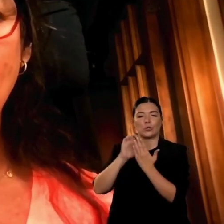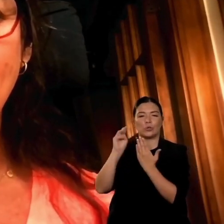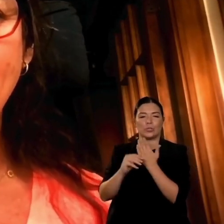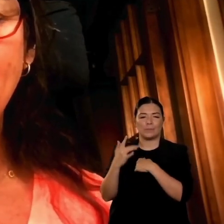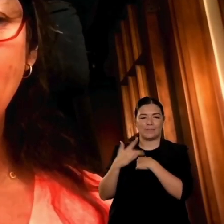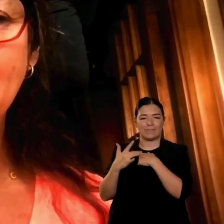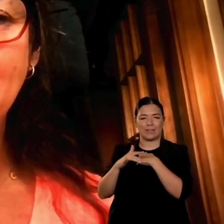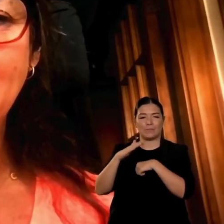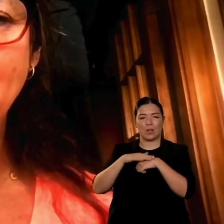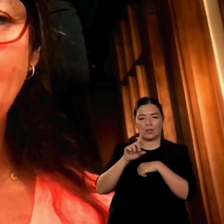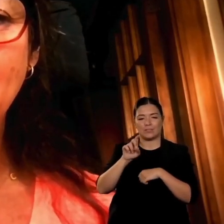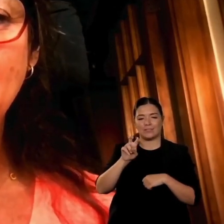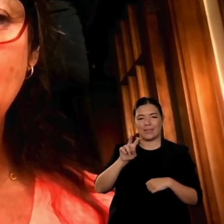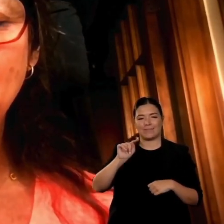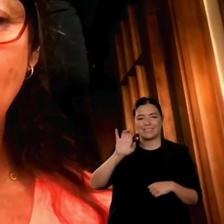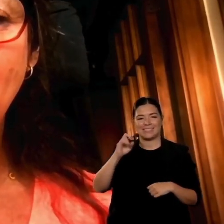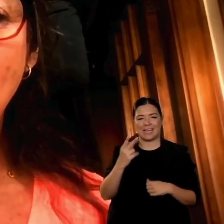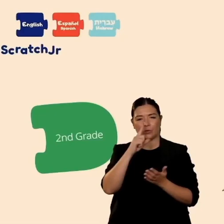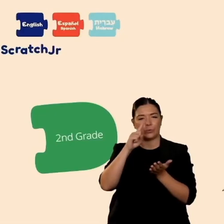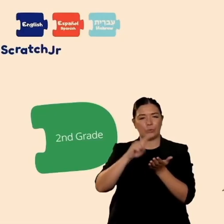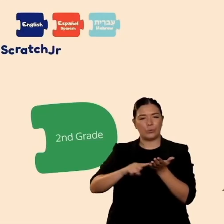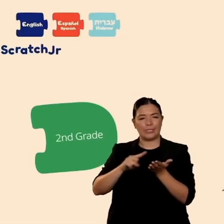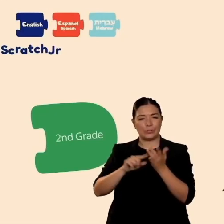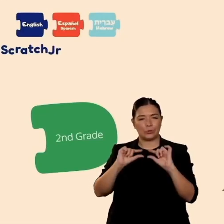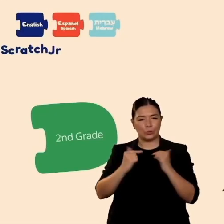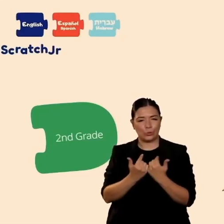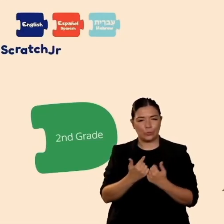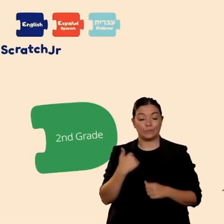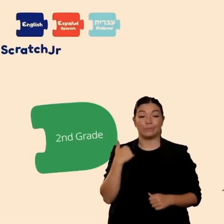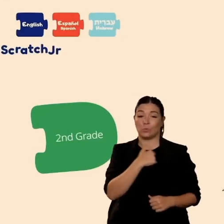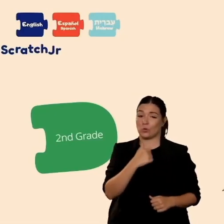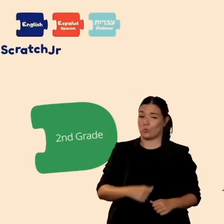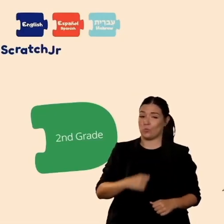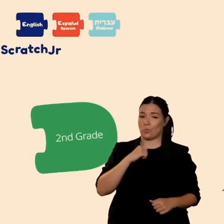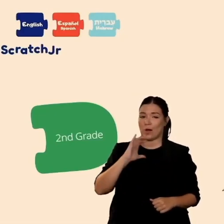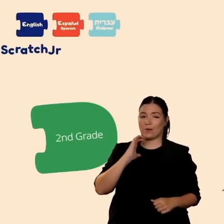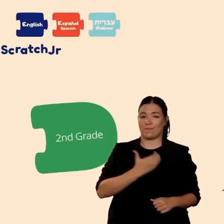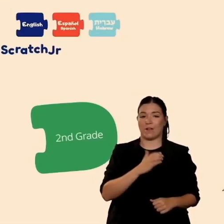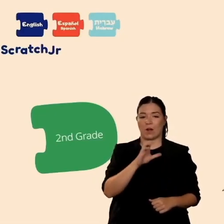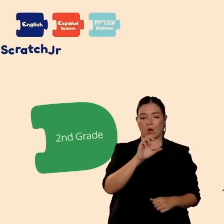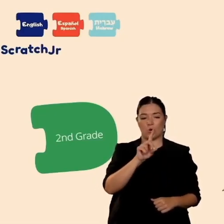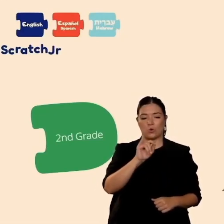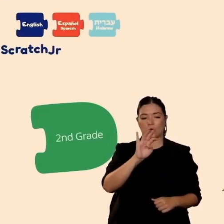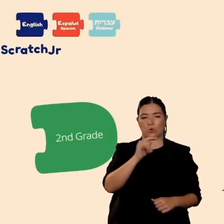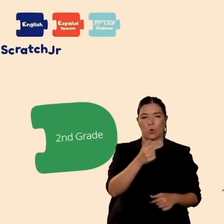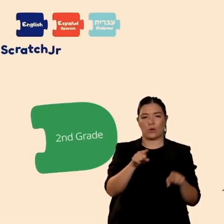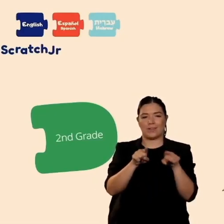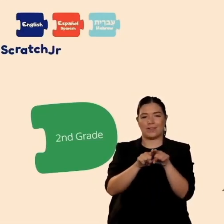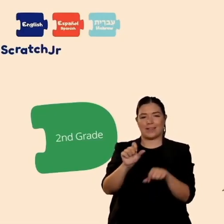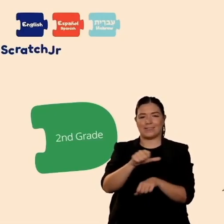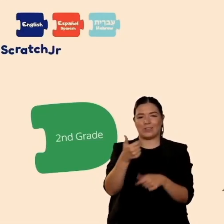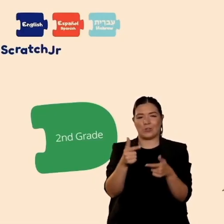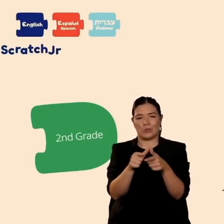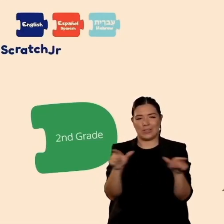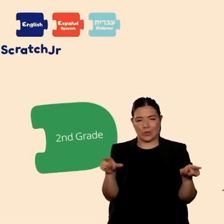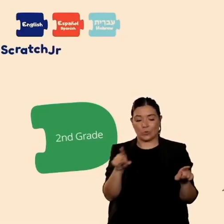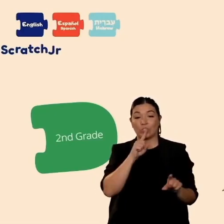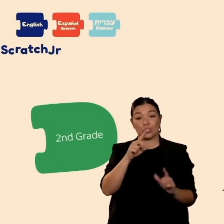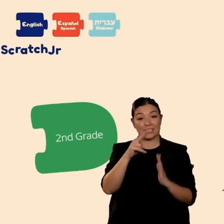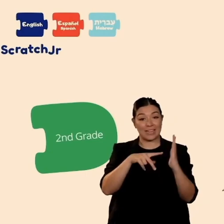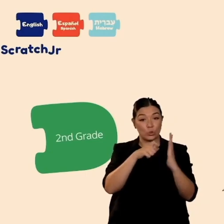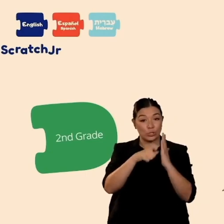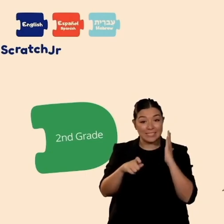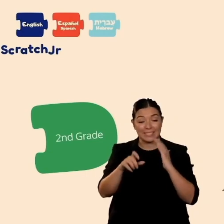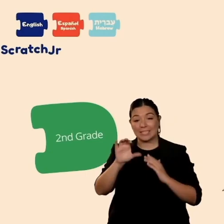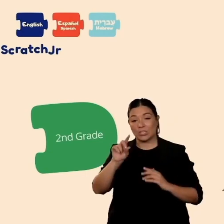codificazione e giochi ogni volta che i bambini crescano diciamo hanno lo Scratch Junior